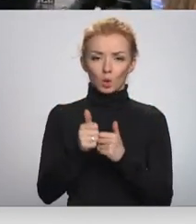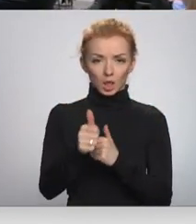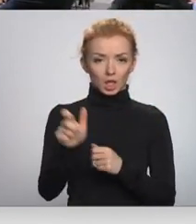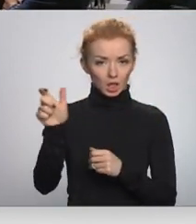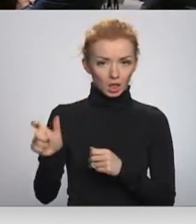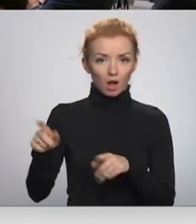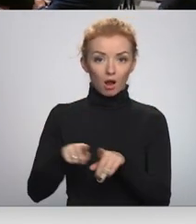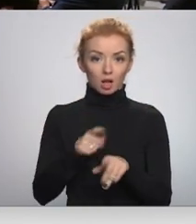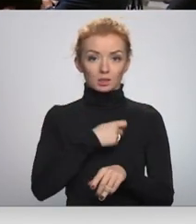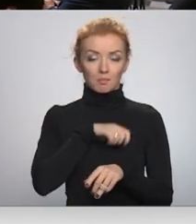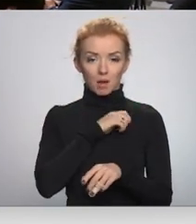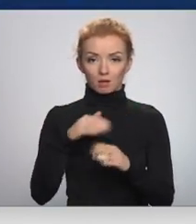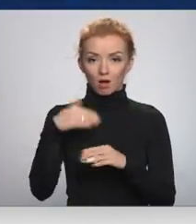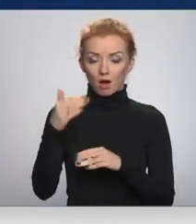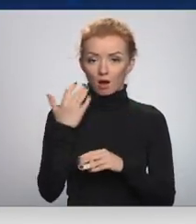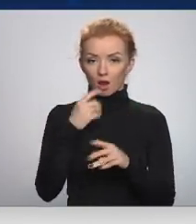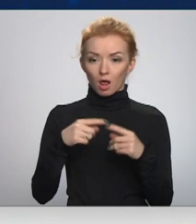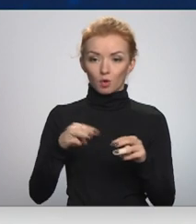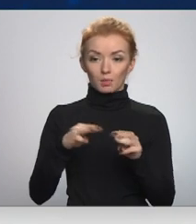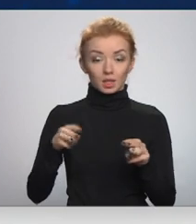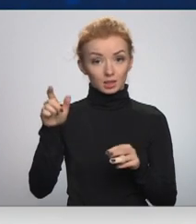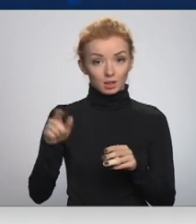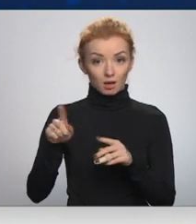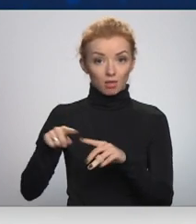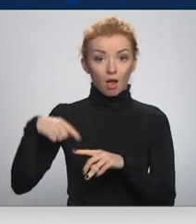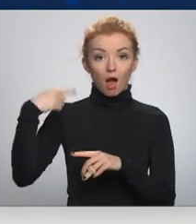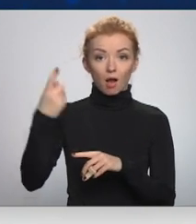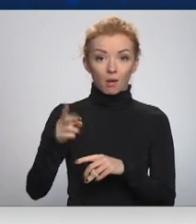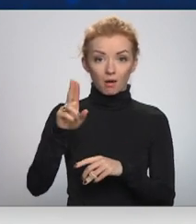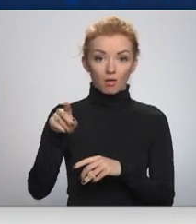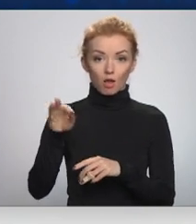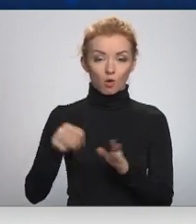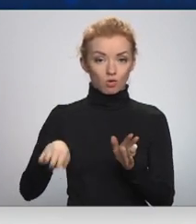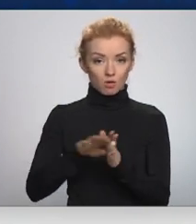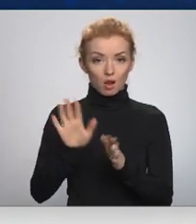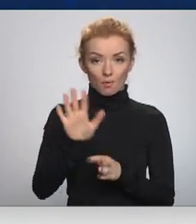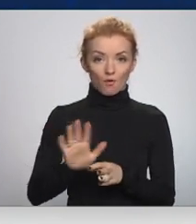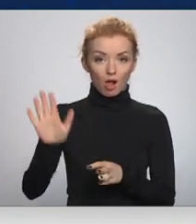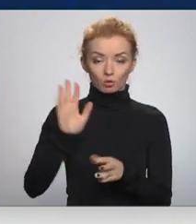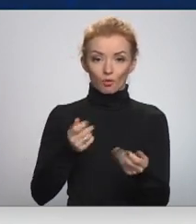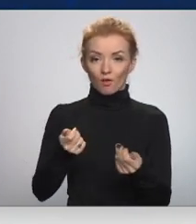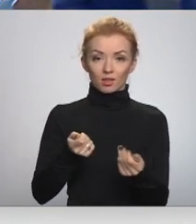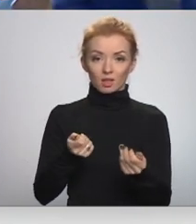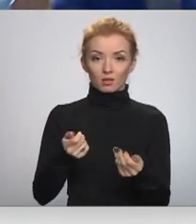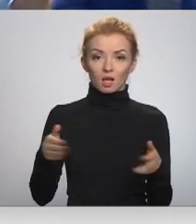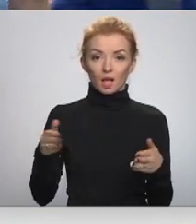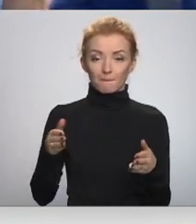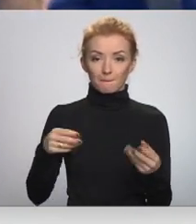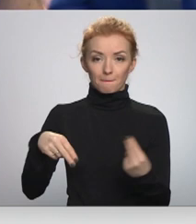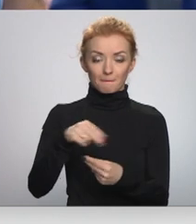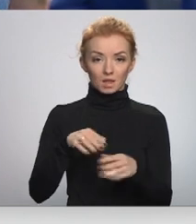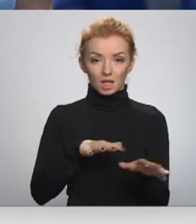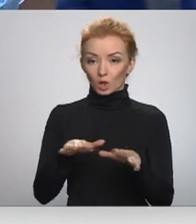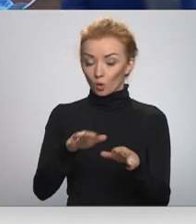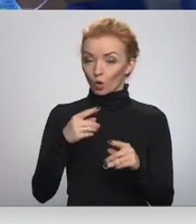arī Spānijas ārlietu ministrs, jo Spānija būs nākamā NATO dalīvalstu vadītāju samita rīkotāja.